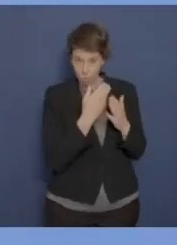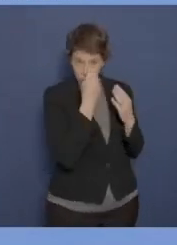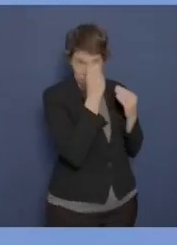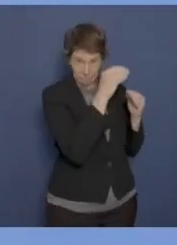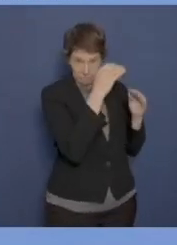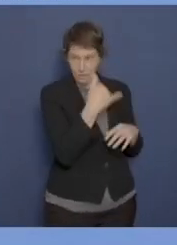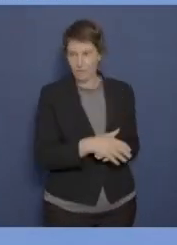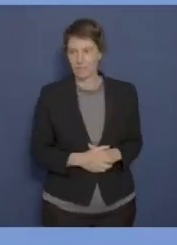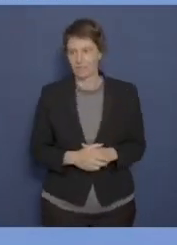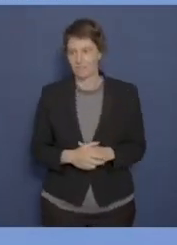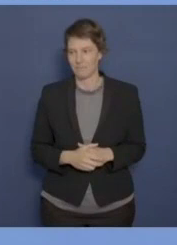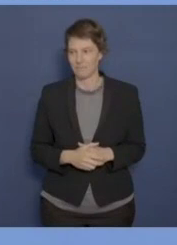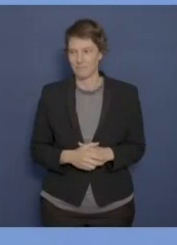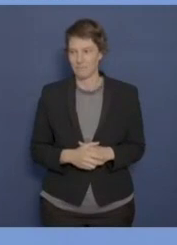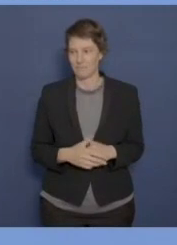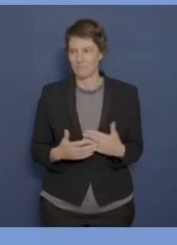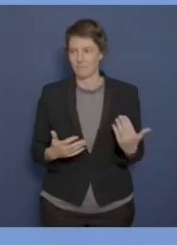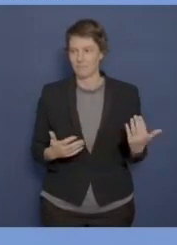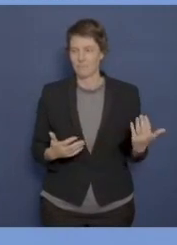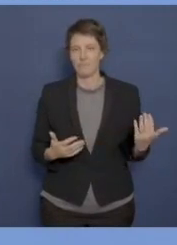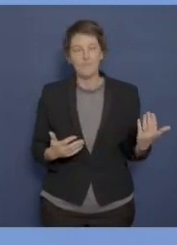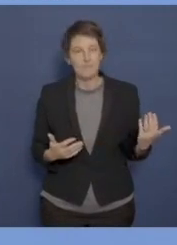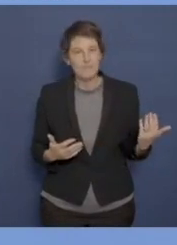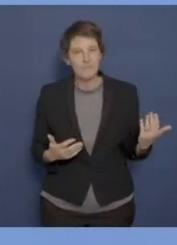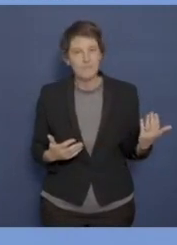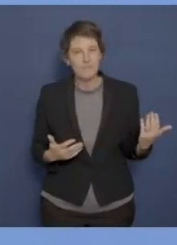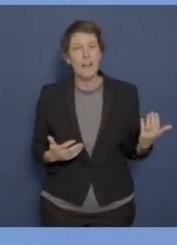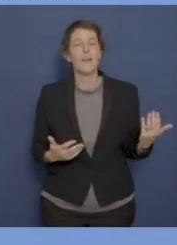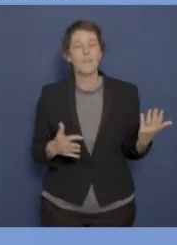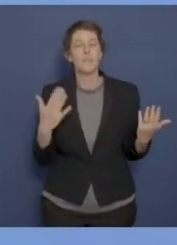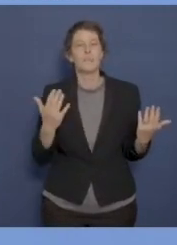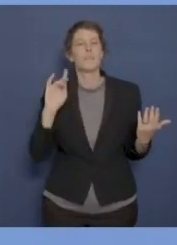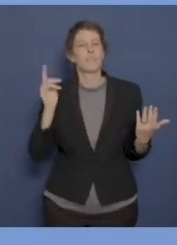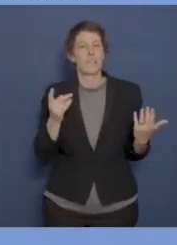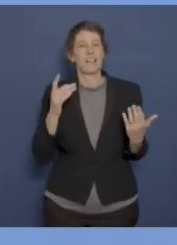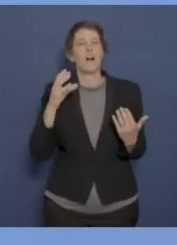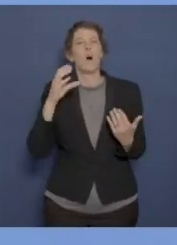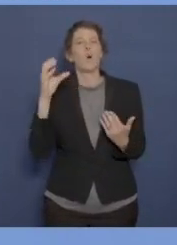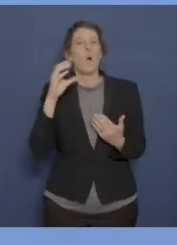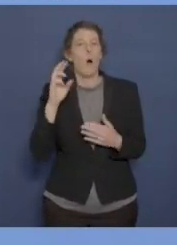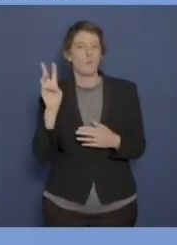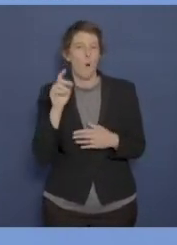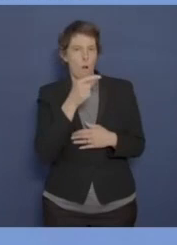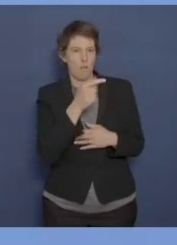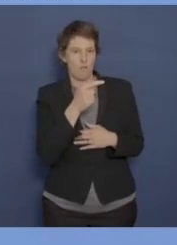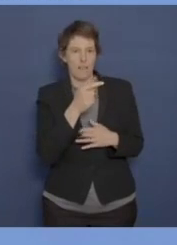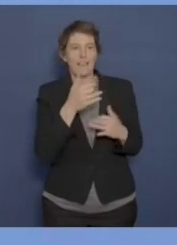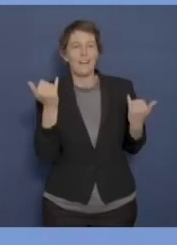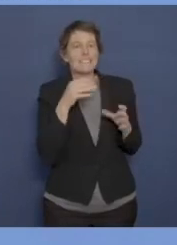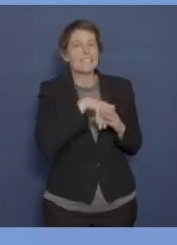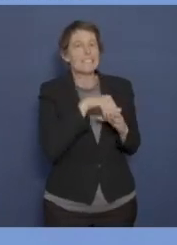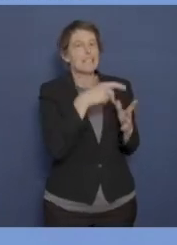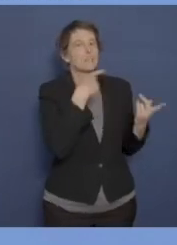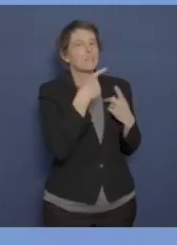Über das vertrauliche Gespräch, das die Bundeskanzlerin in Cornwall mit dem amerikanischen Präsidenten geführt hat, kann ich Ihnen hier nichts berichten.